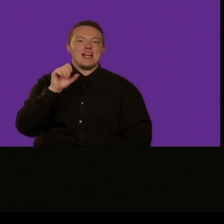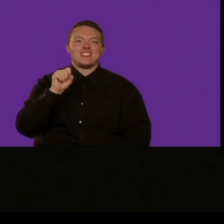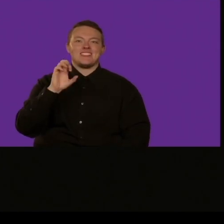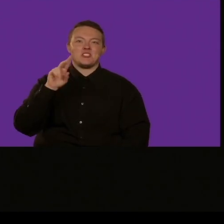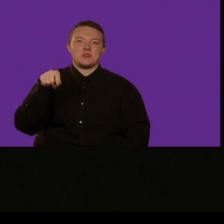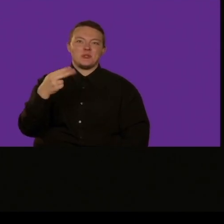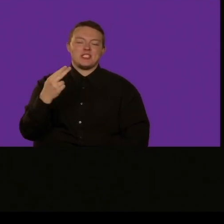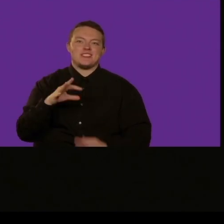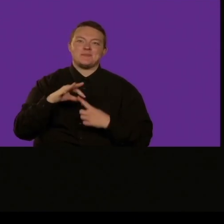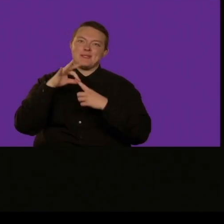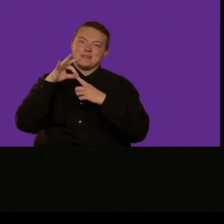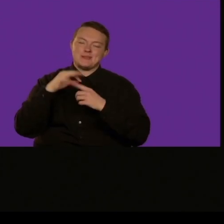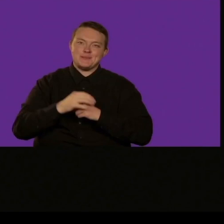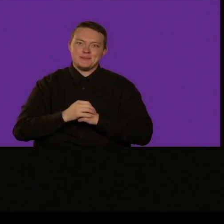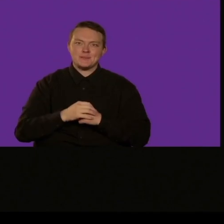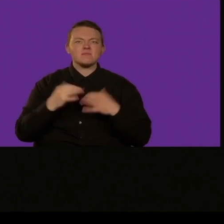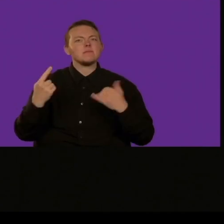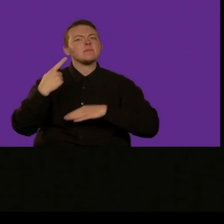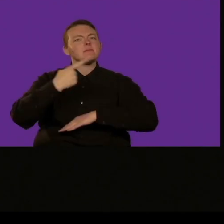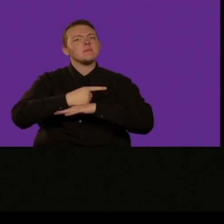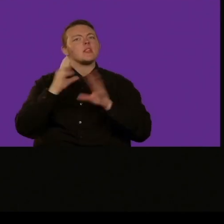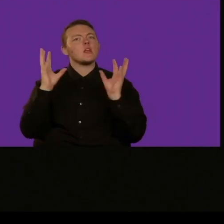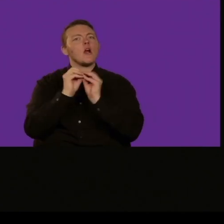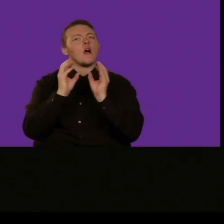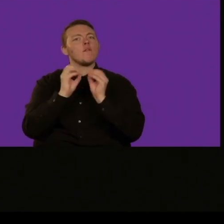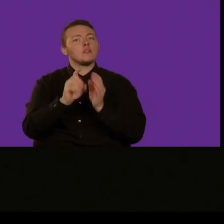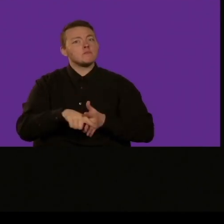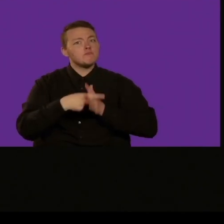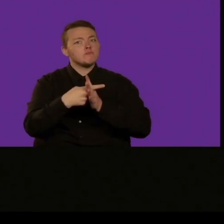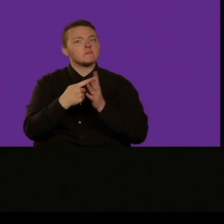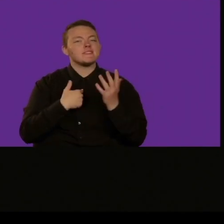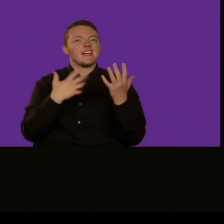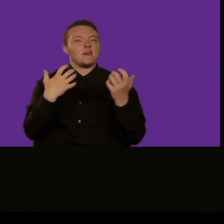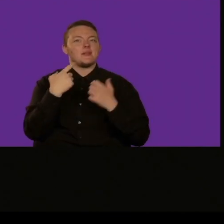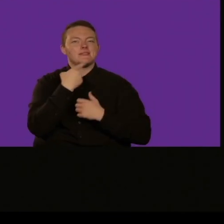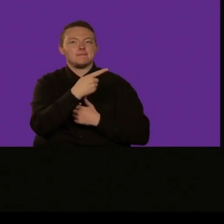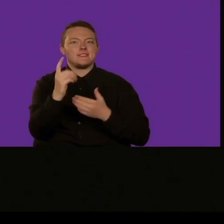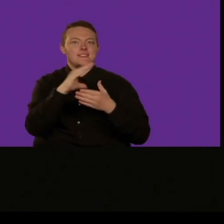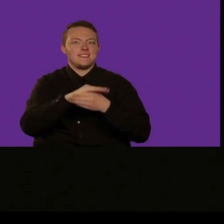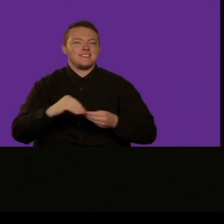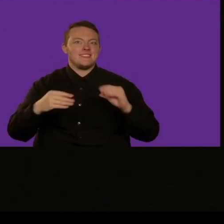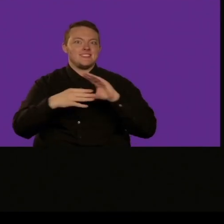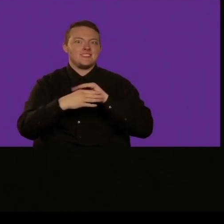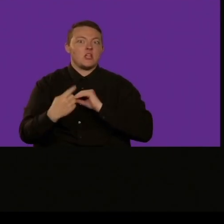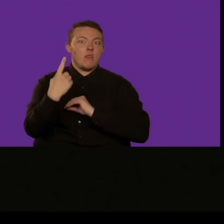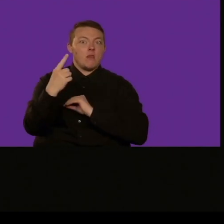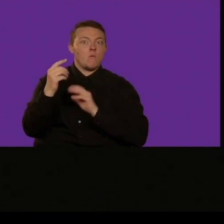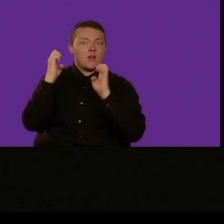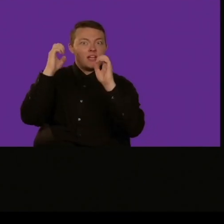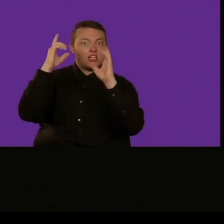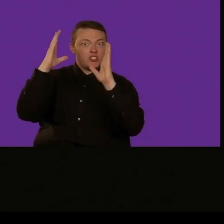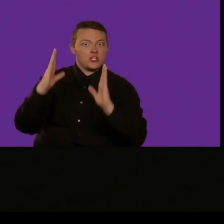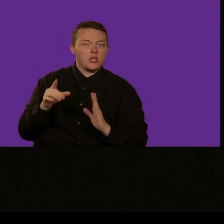che frivolamente con diverse forme di creare di appoggiare il